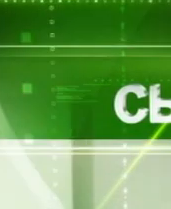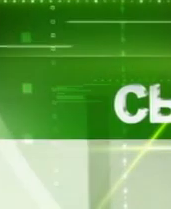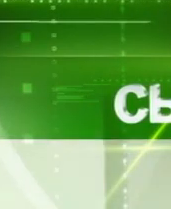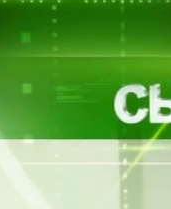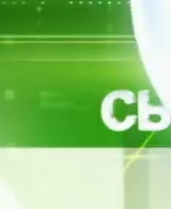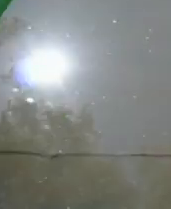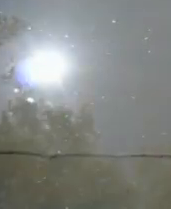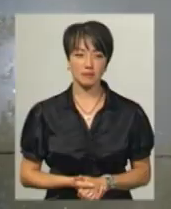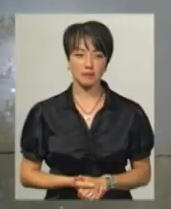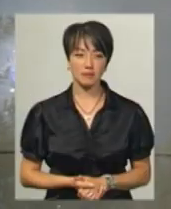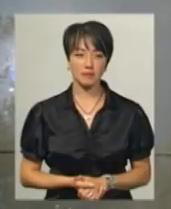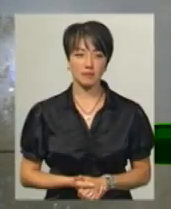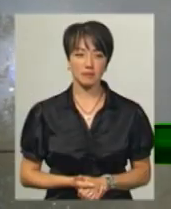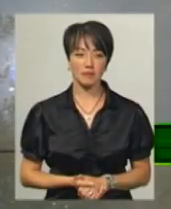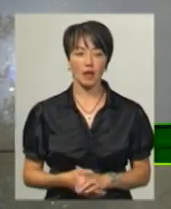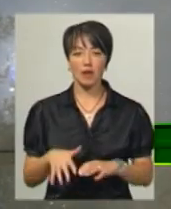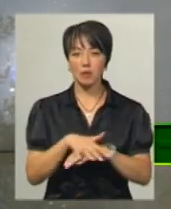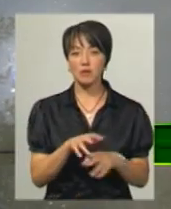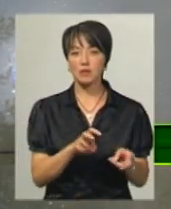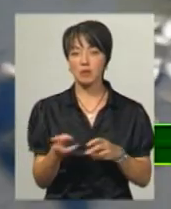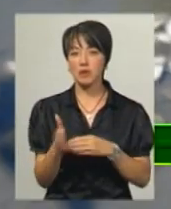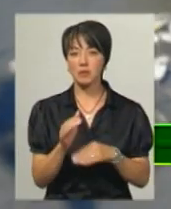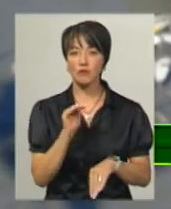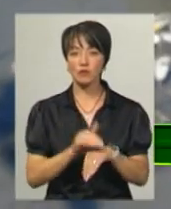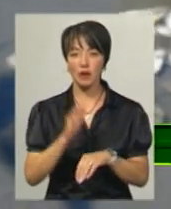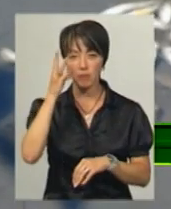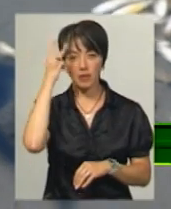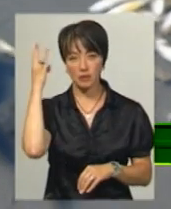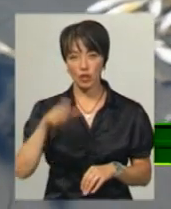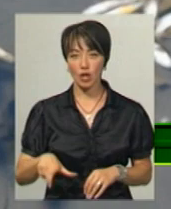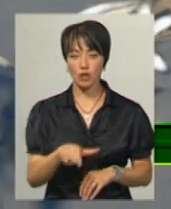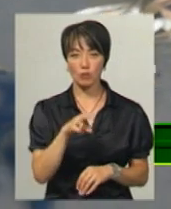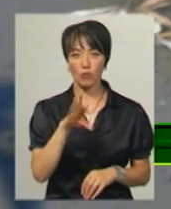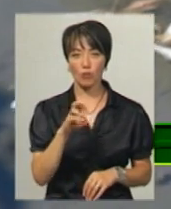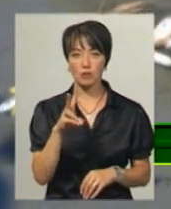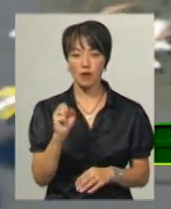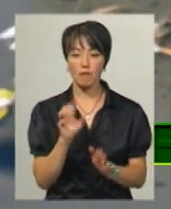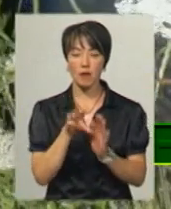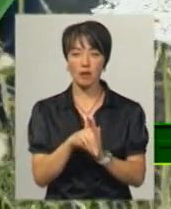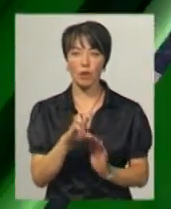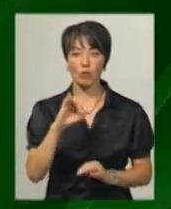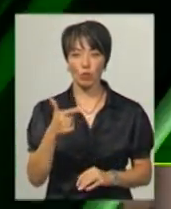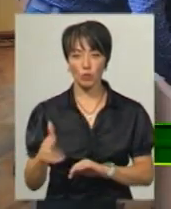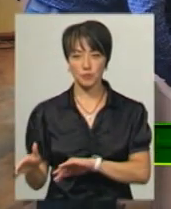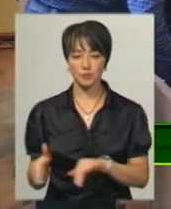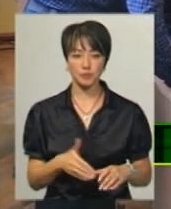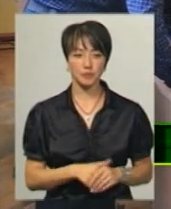Музика Масову загибель риби зафіксували у Хмельницькому на річці Плоска, яка впадає в Південний Буг.